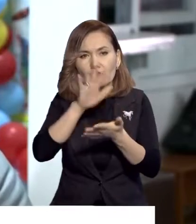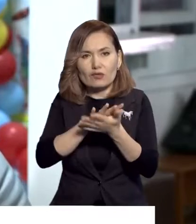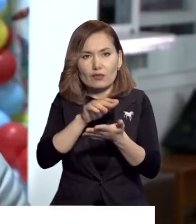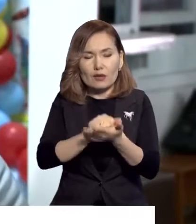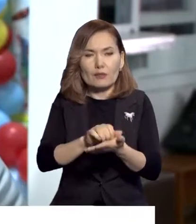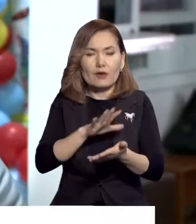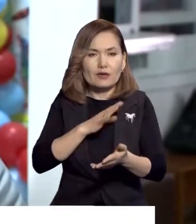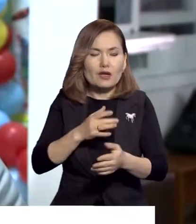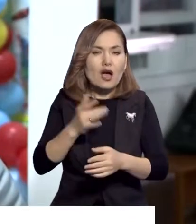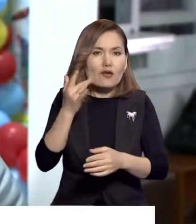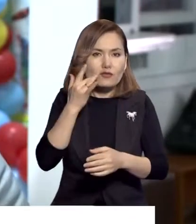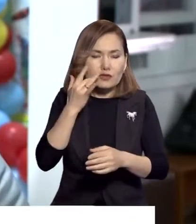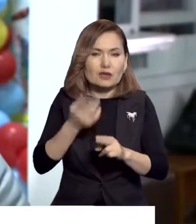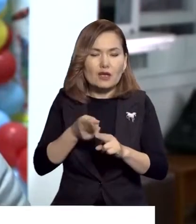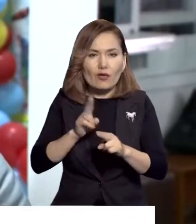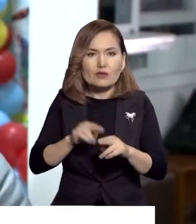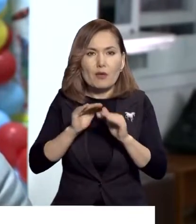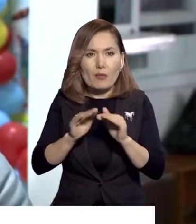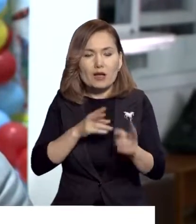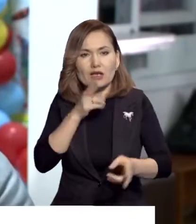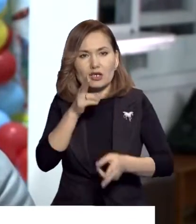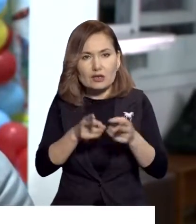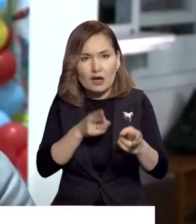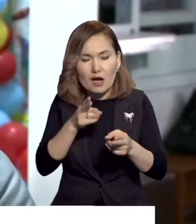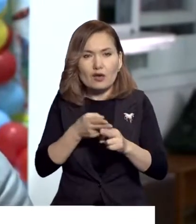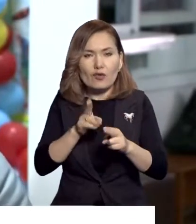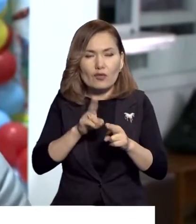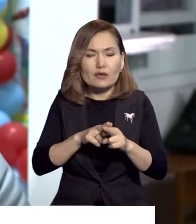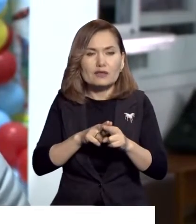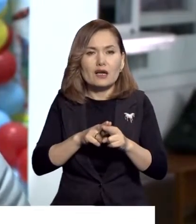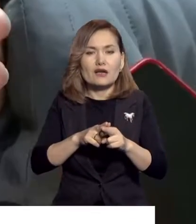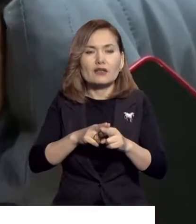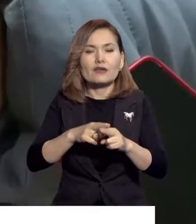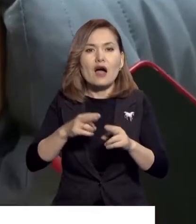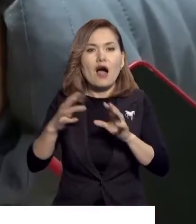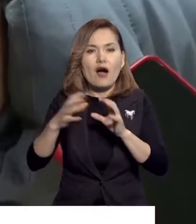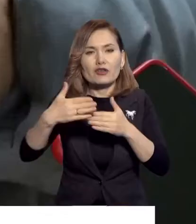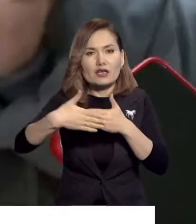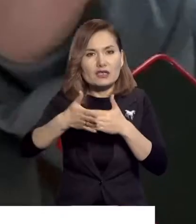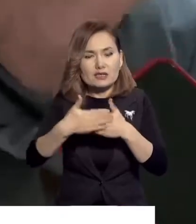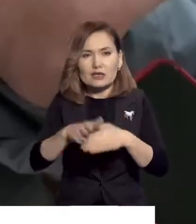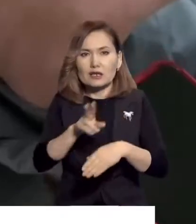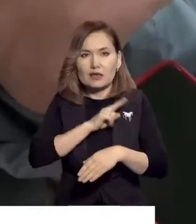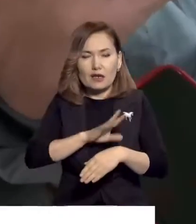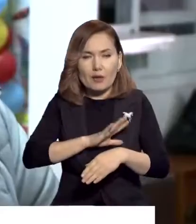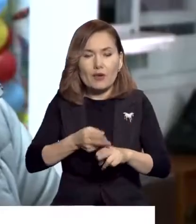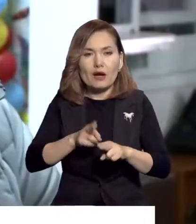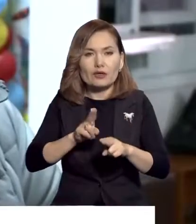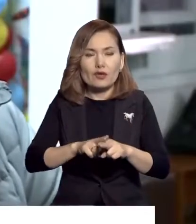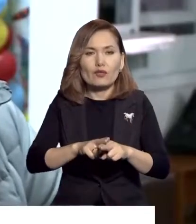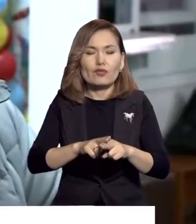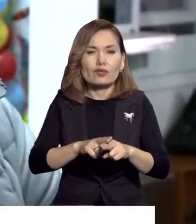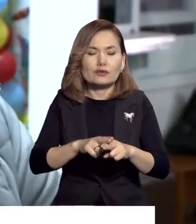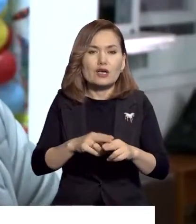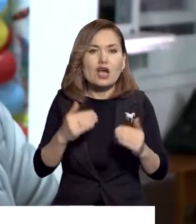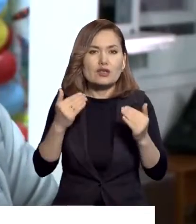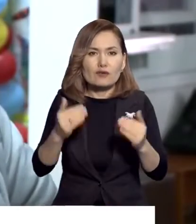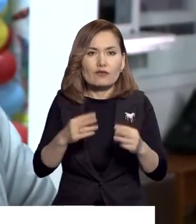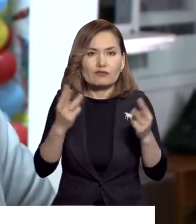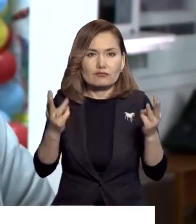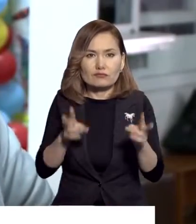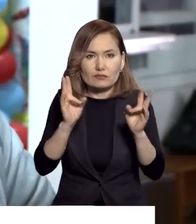барлығы, мұсалғы біз өзіміз бұл көрген жоққыз. Балаларымызда нестегеніміз, артық есігі ашылмайты оның. Алдынан жаңған ағни тұшетілмен нестеген,